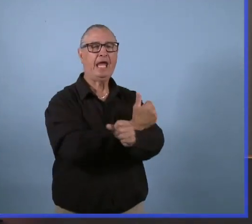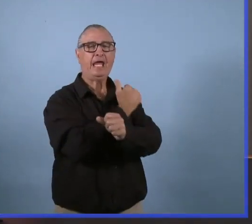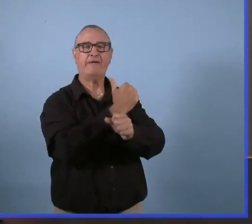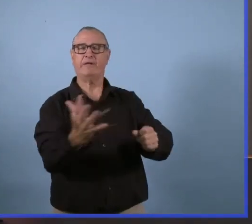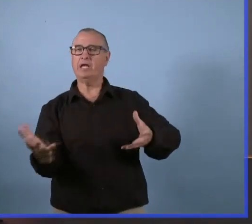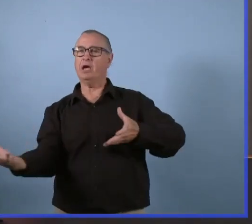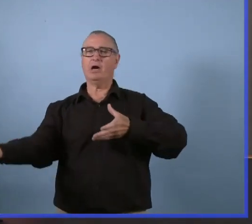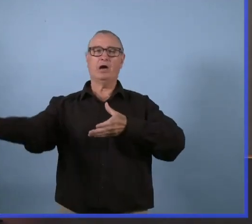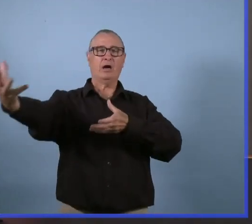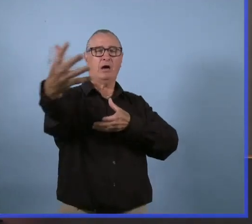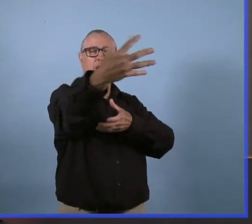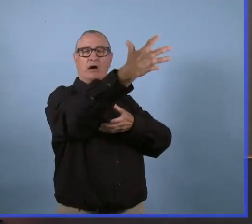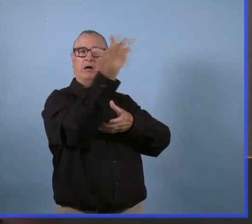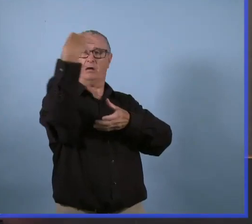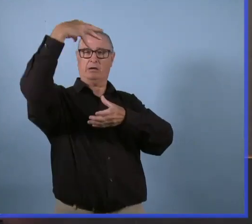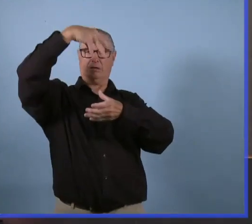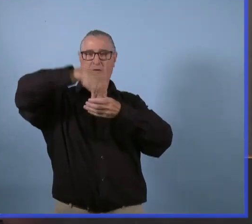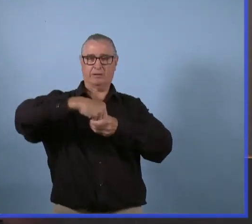considération,